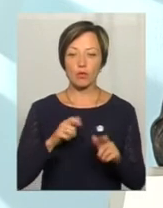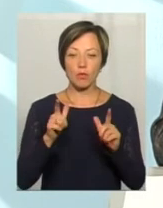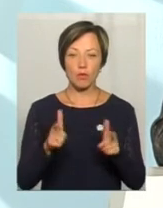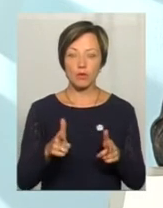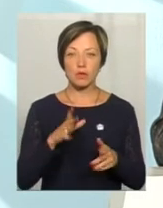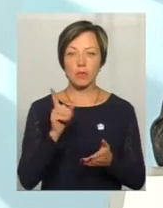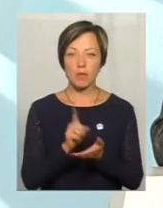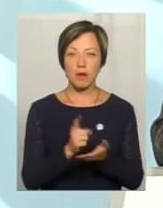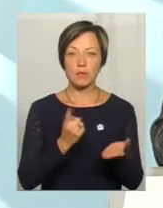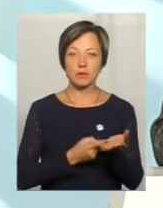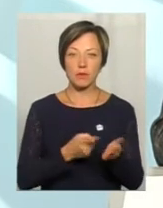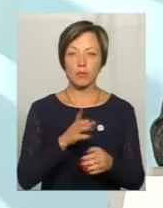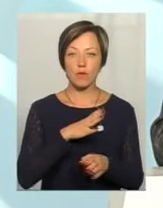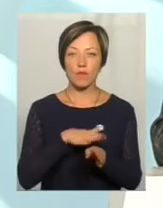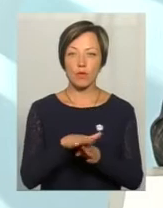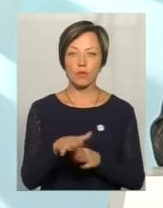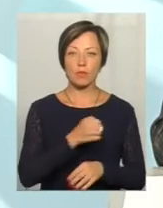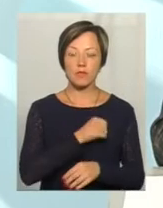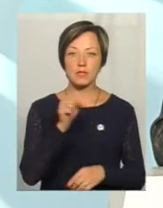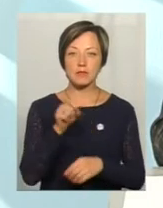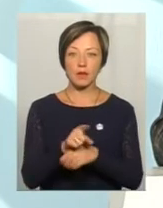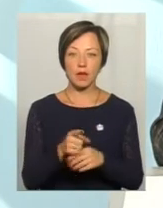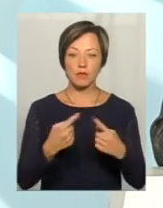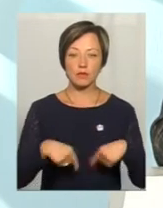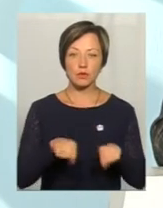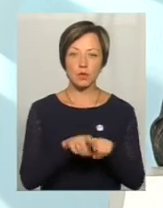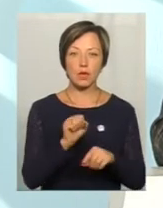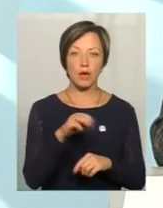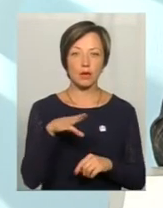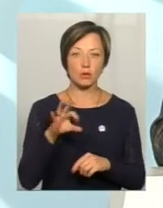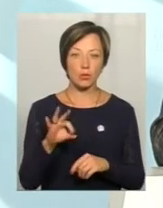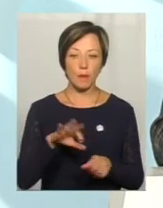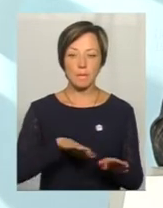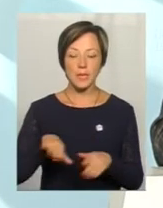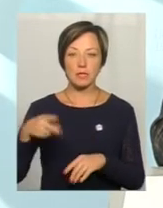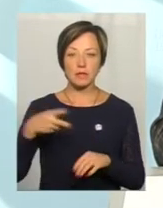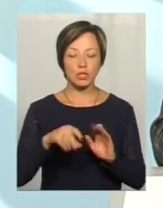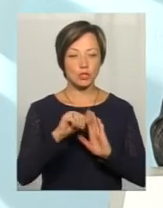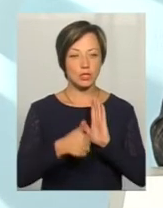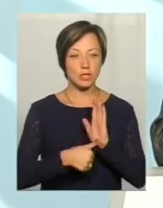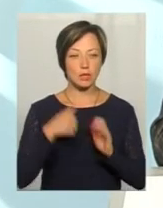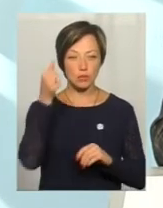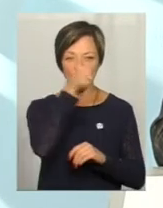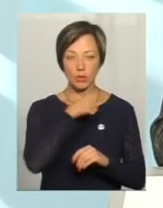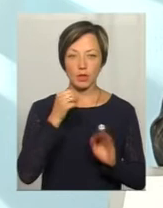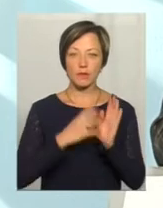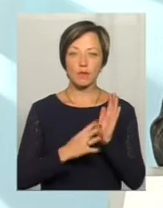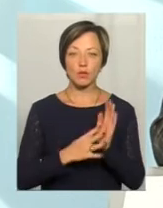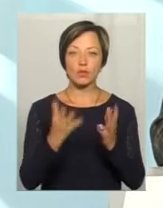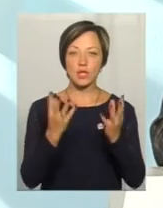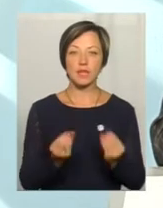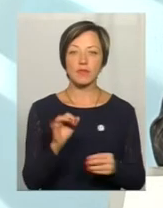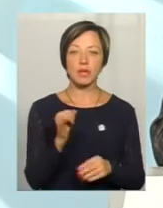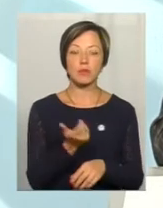що виконував бойові завдання в зоні антитуристичної операції після 2016 року 90 днів і